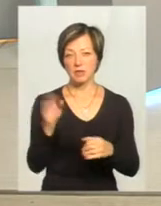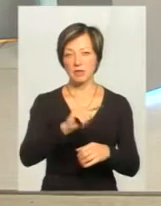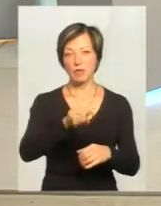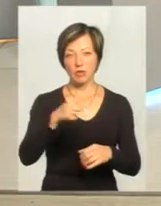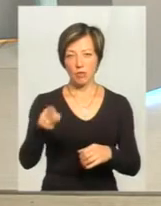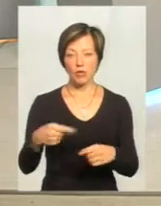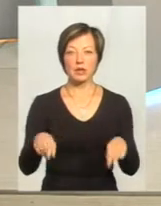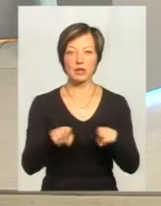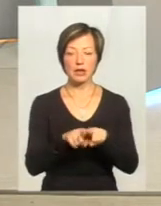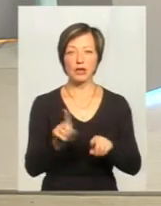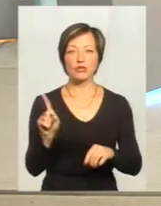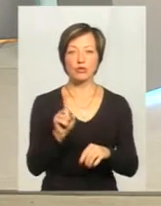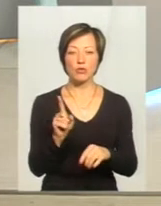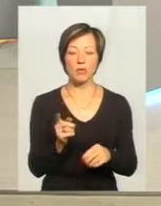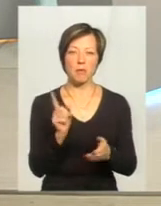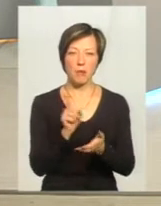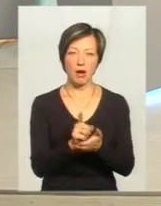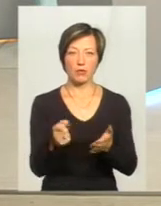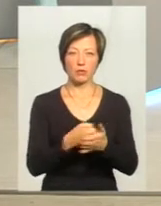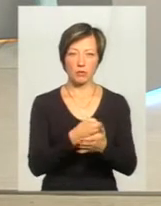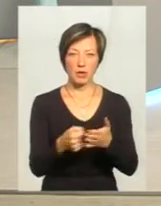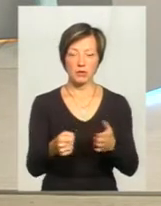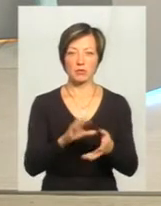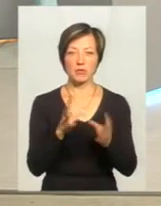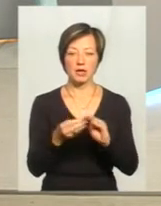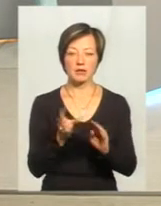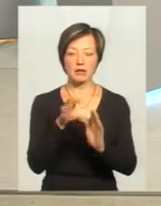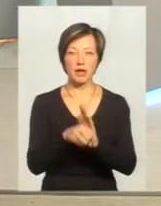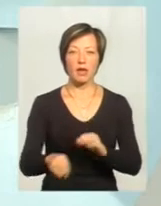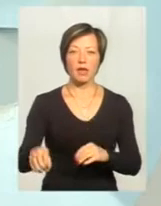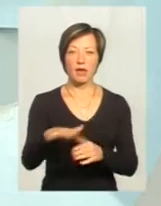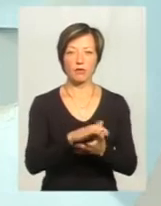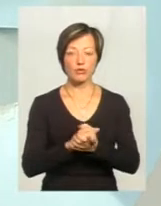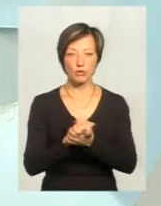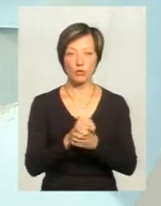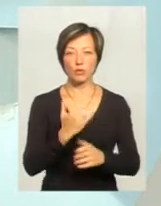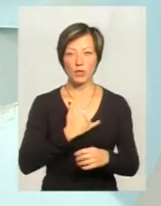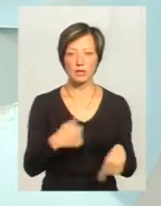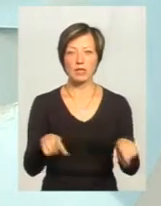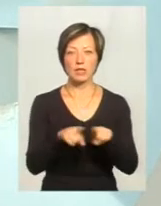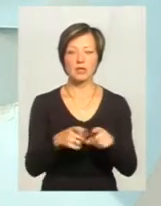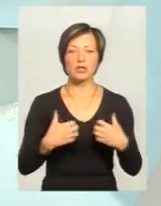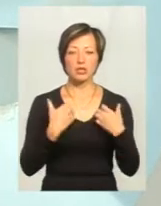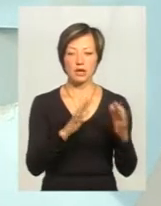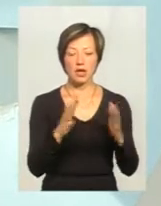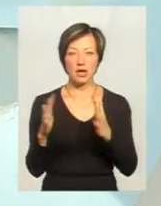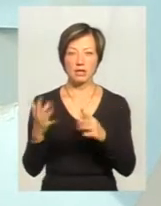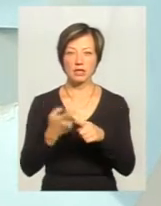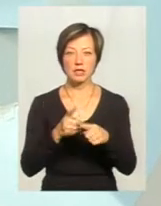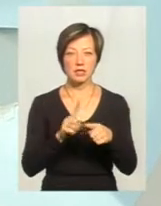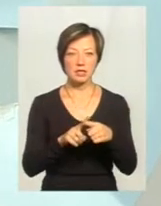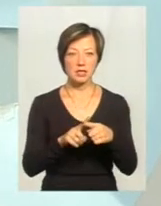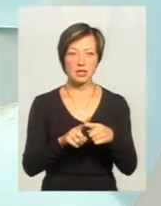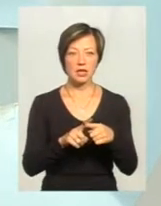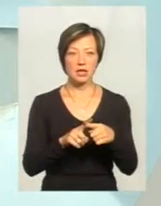вимоги – це те, чого ми маємо добитися, тому що, в принципі, йдемо до Євросоюзу. А у нас такі страшні речі, як ці притравочні станції,